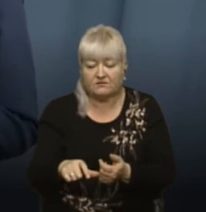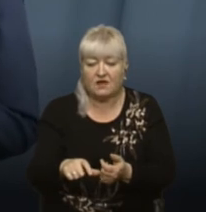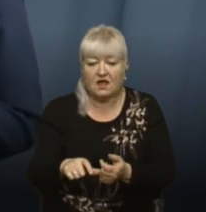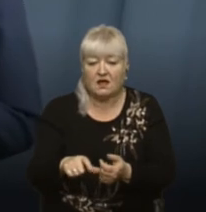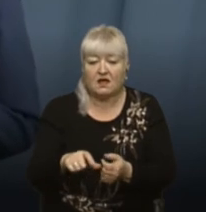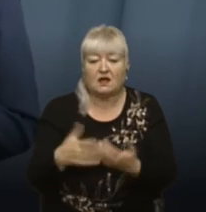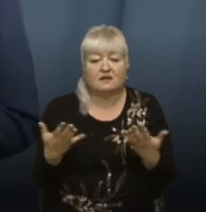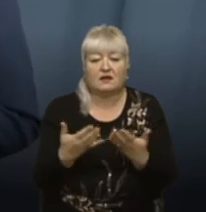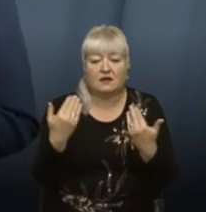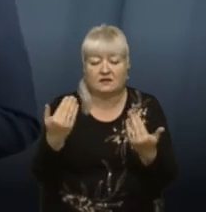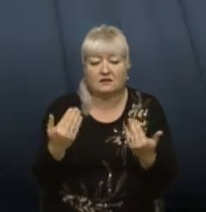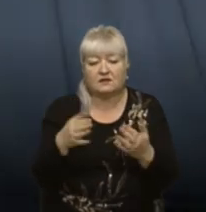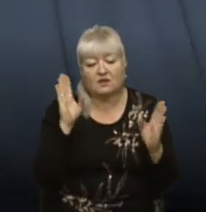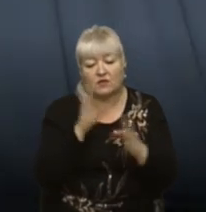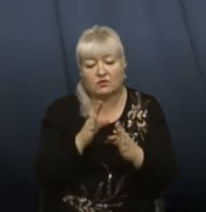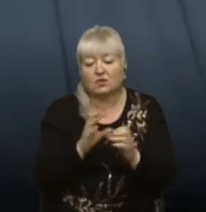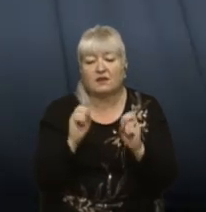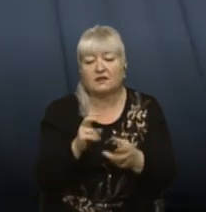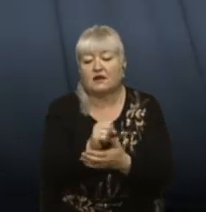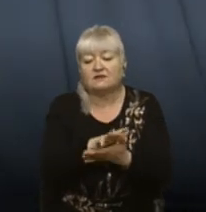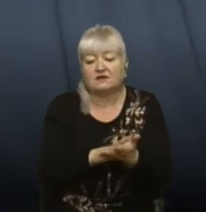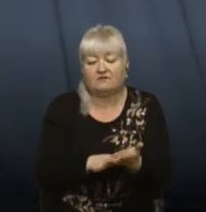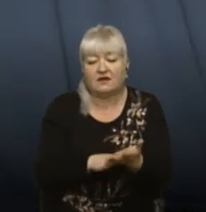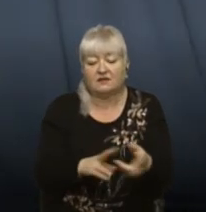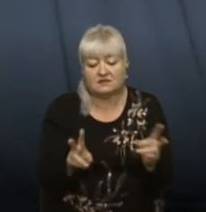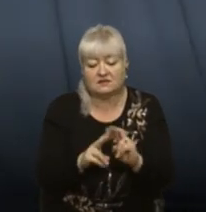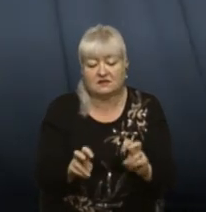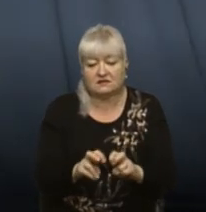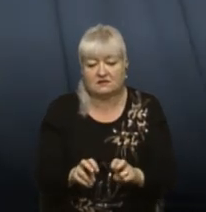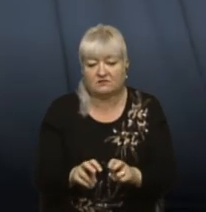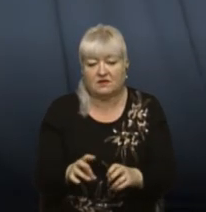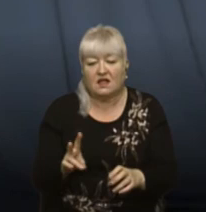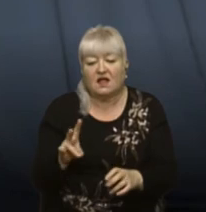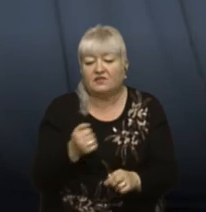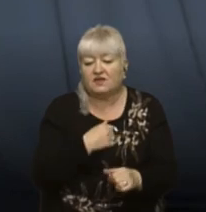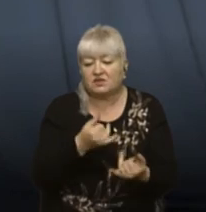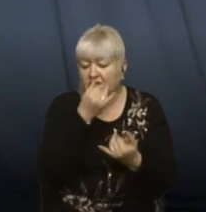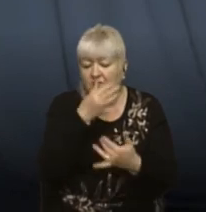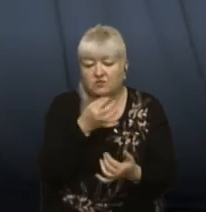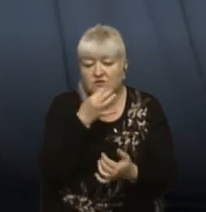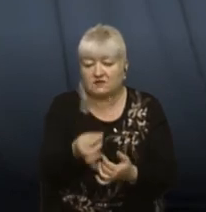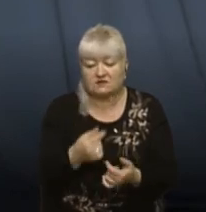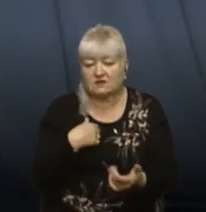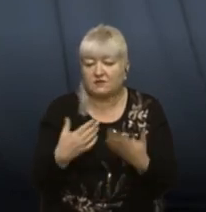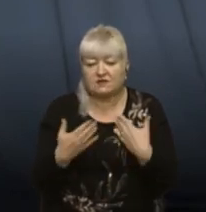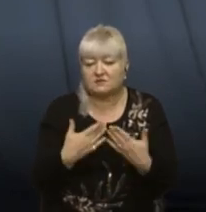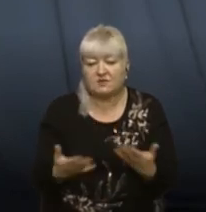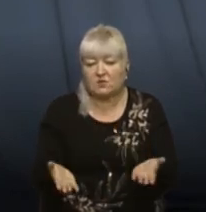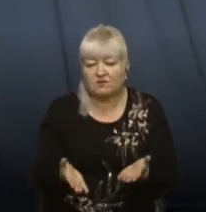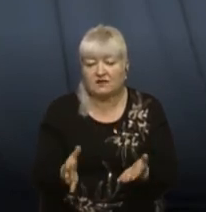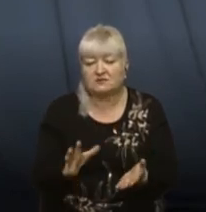взагалі як триває слідство? На жаль, не можу сказати. Ми спілкувалися, в мене є зв'язок, і був ми з